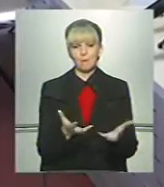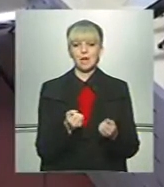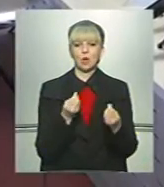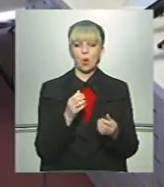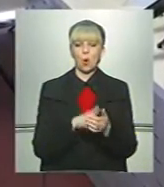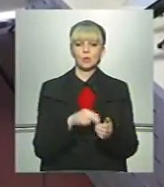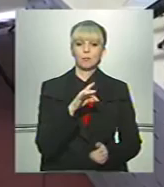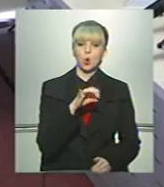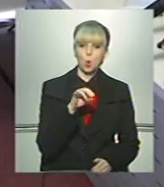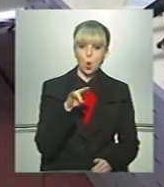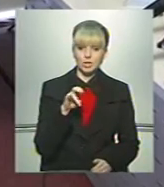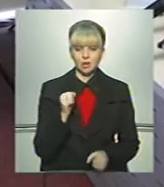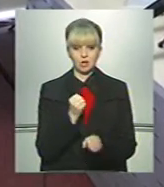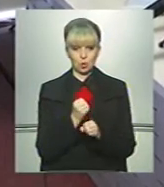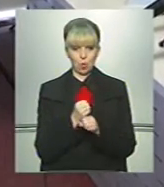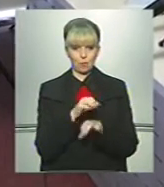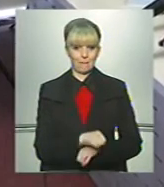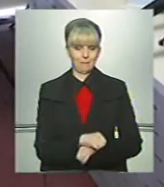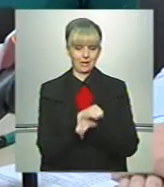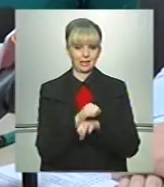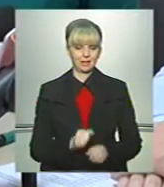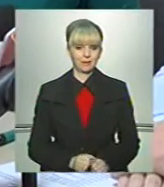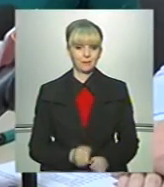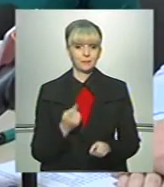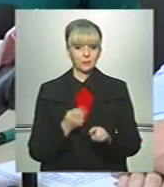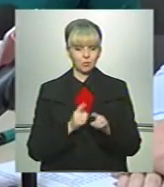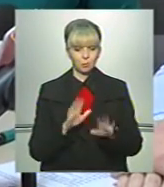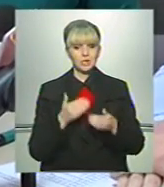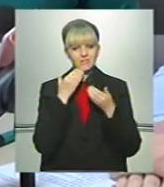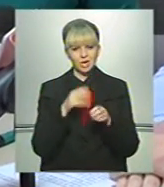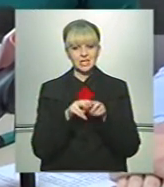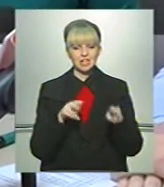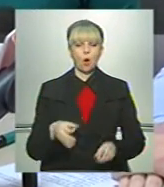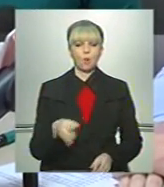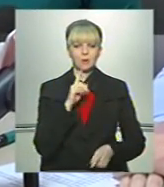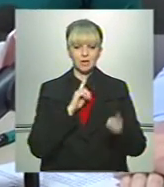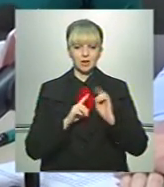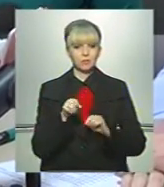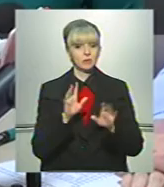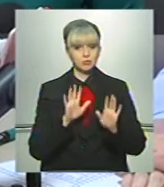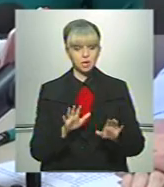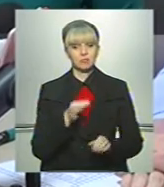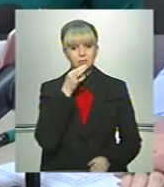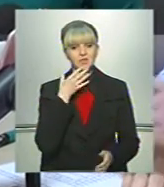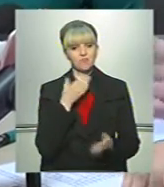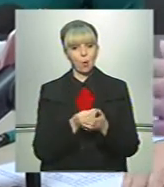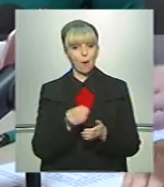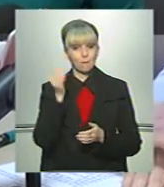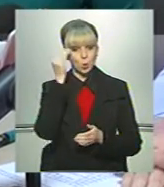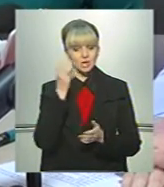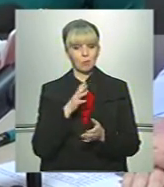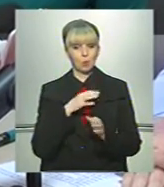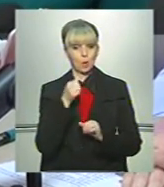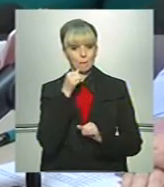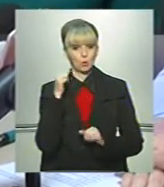гроші від Продина і влаштовує мітинги. Тому будемо звертатись так само до обласної ради, щоб вони не тільки висловили свою позицію, як це було